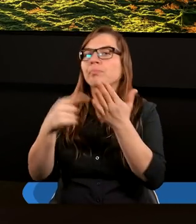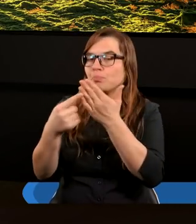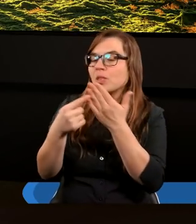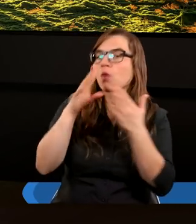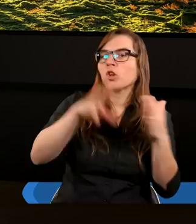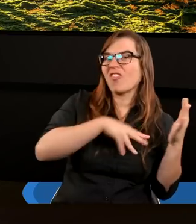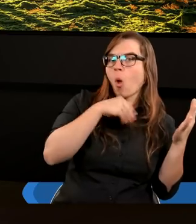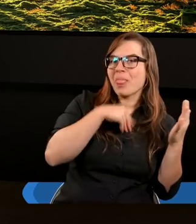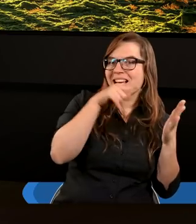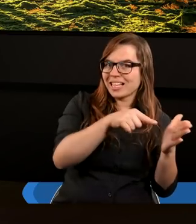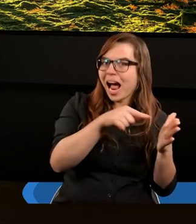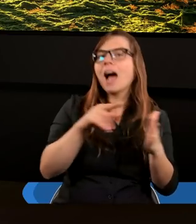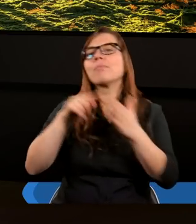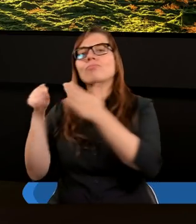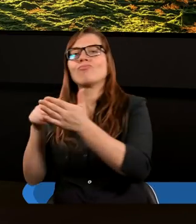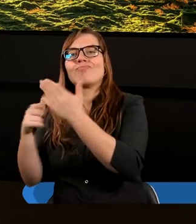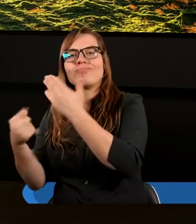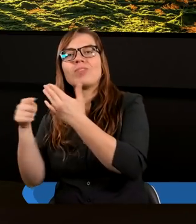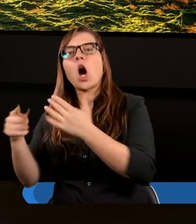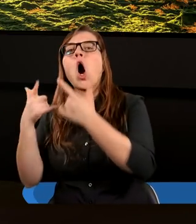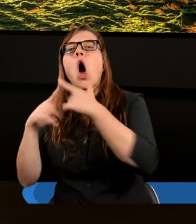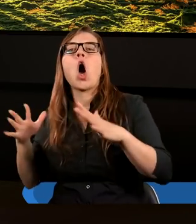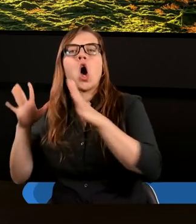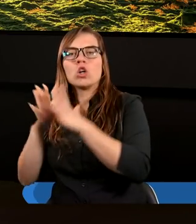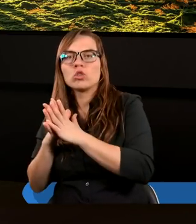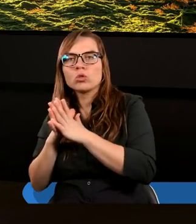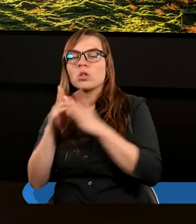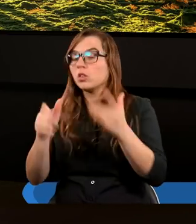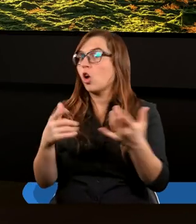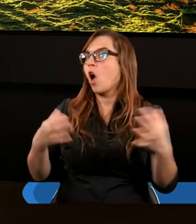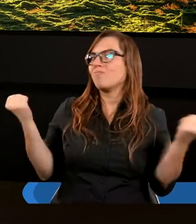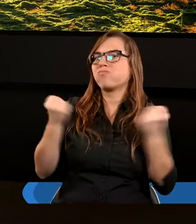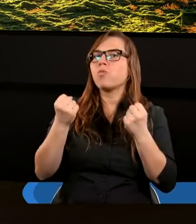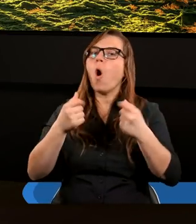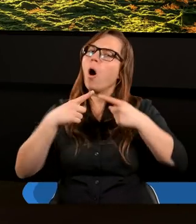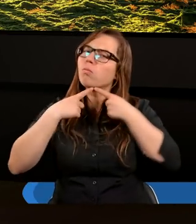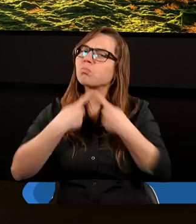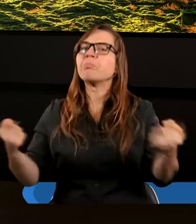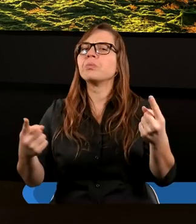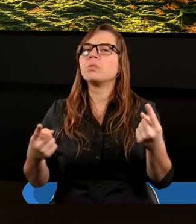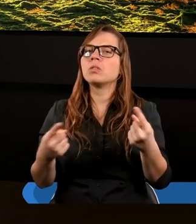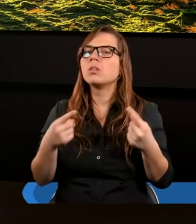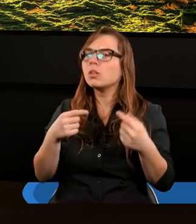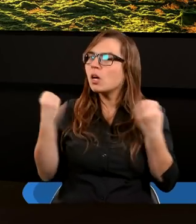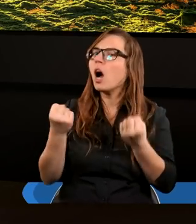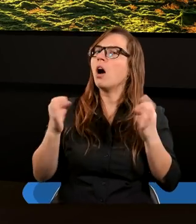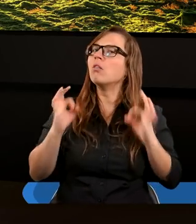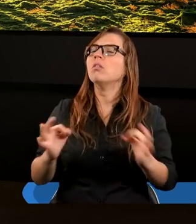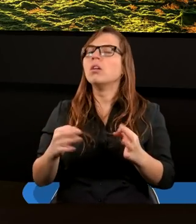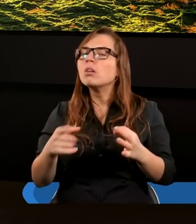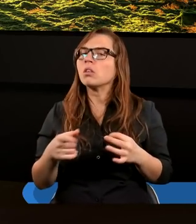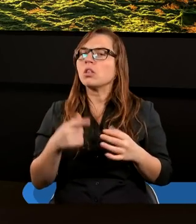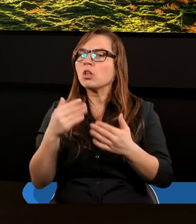Bóg chce wśród was zamieszkać. Paweł tutaj bardzo ostro się wypowiedział. On to zrobił w odpowiedzi na rozłam, jaki